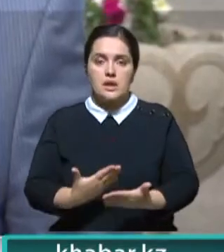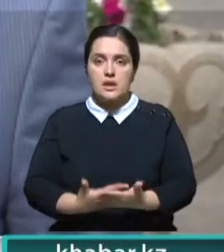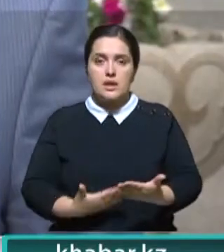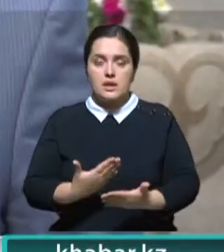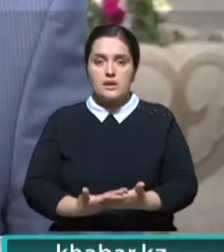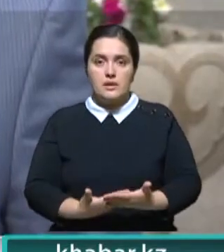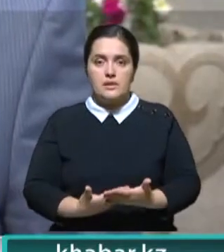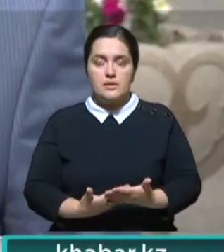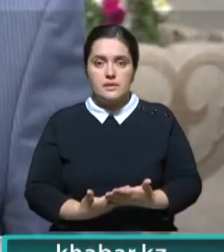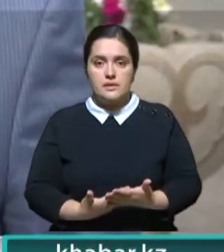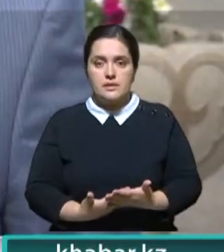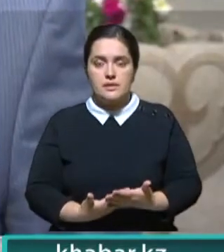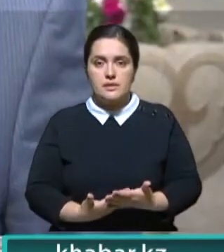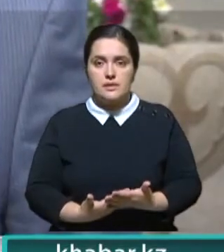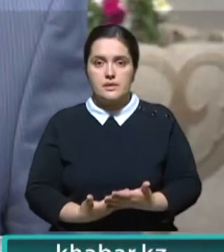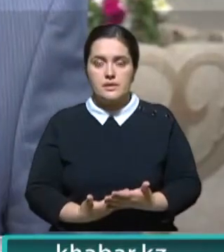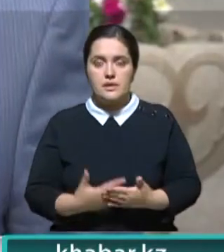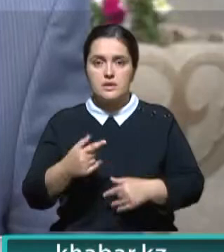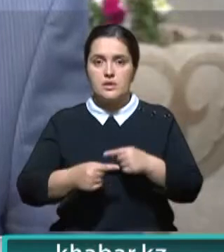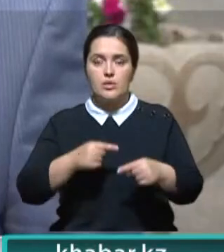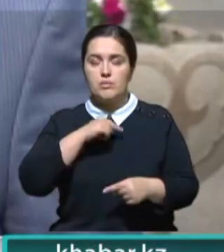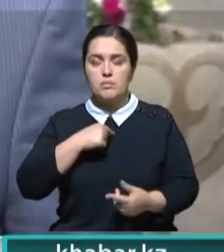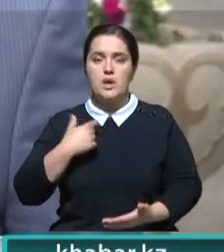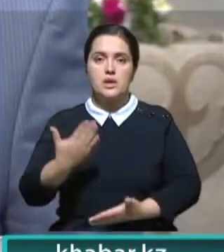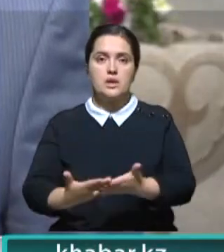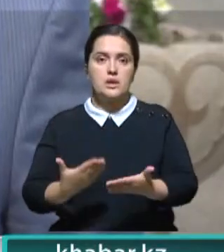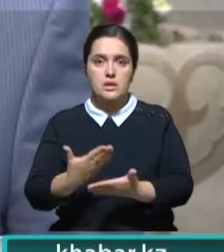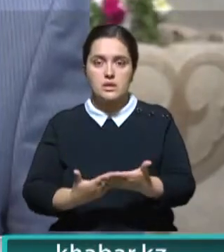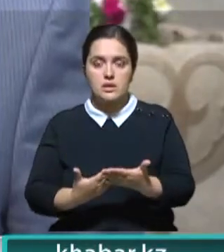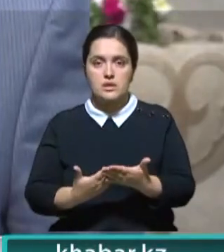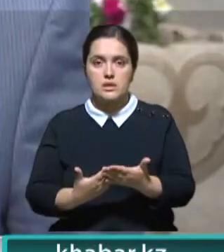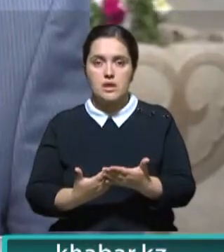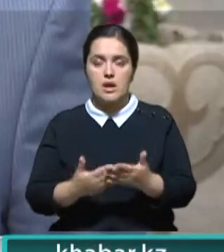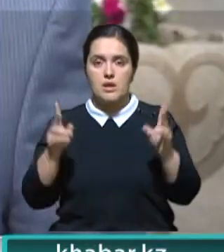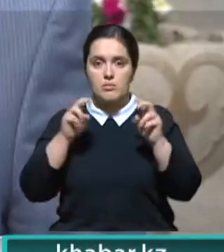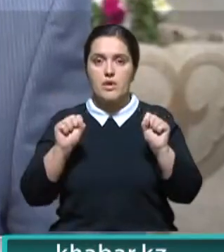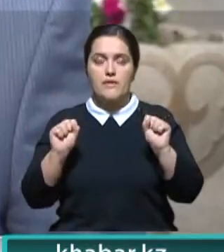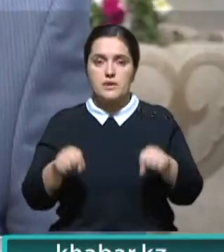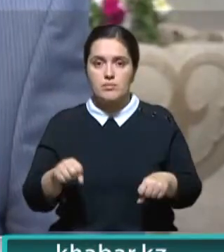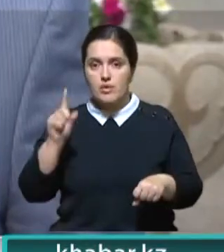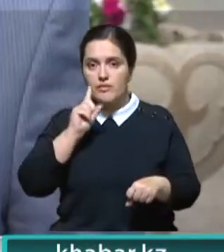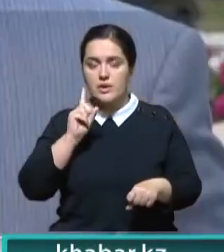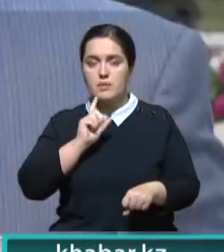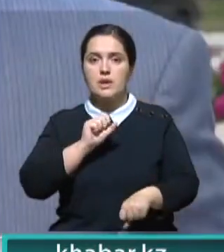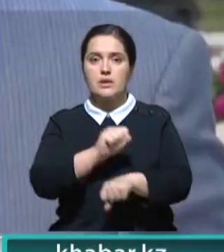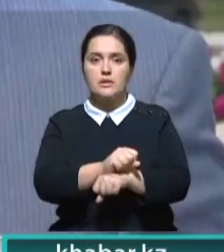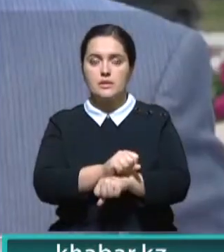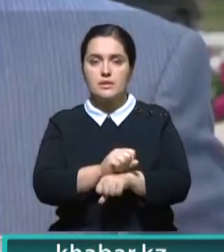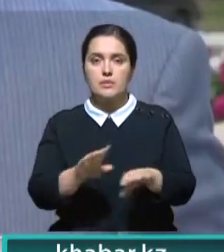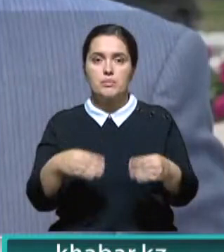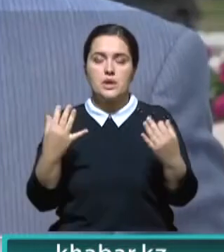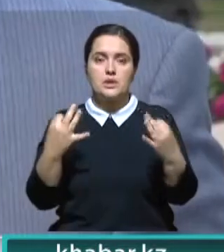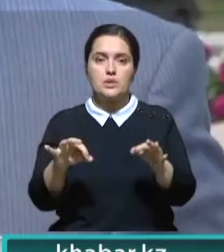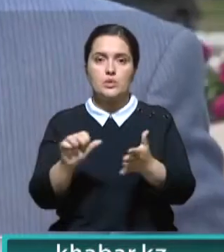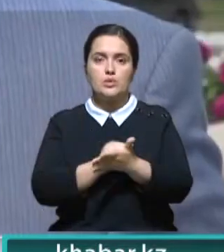Рекомендация носит следующий характер. Мы рекомендуем рассмотреть возможность о временном приостановлении выдачи разрешений